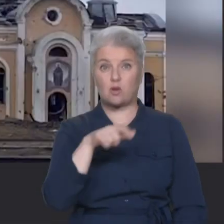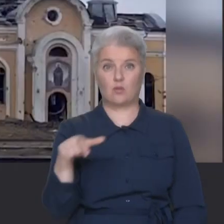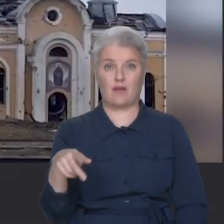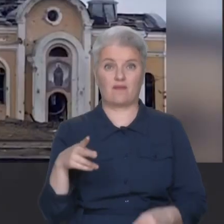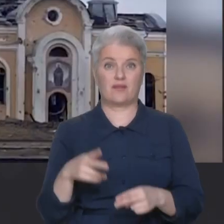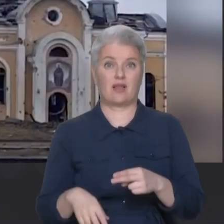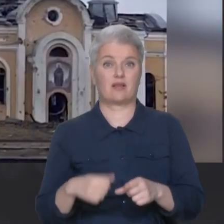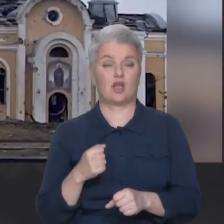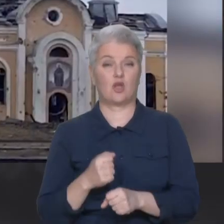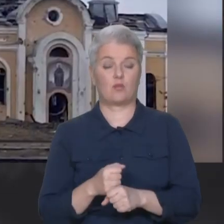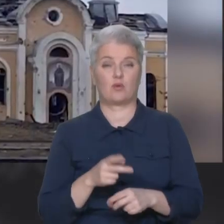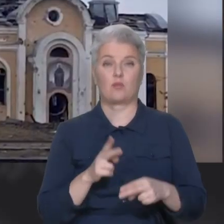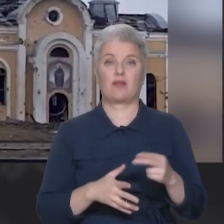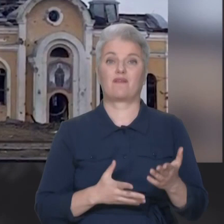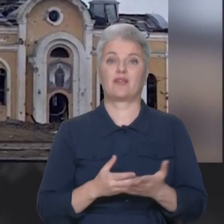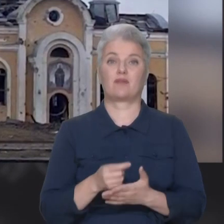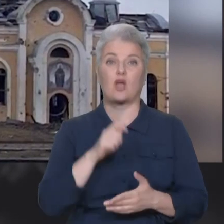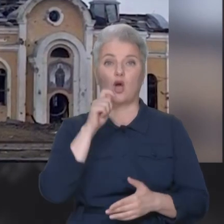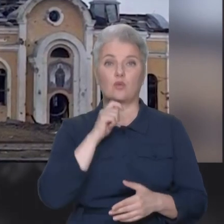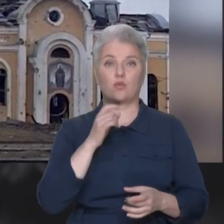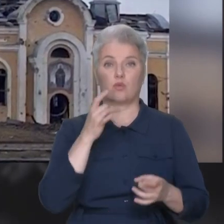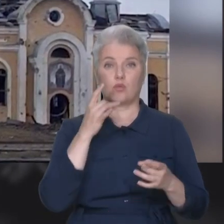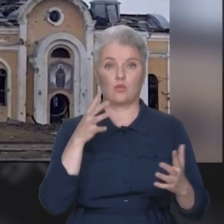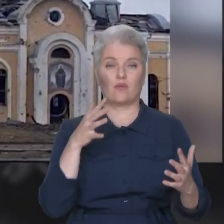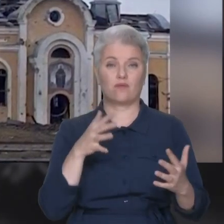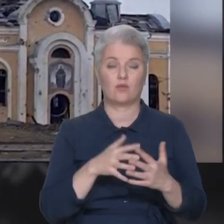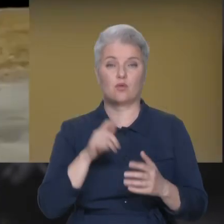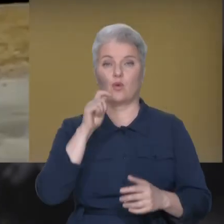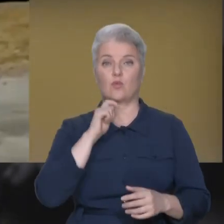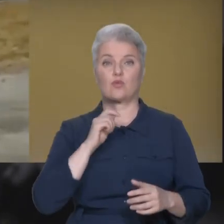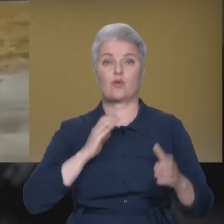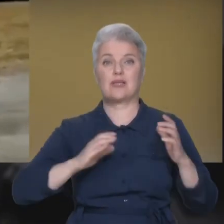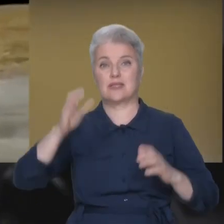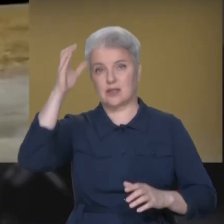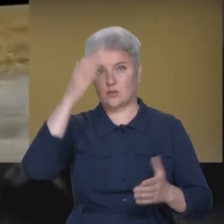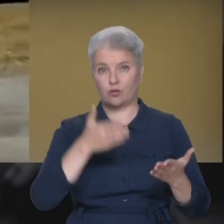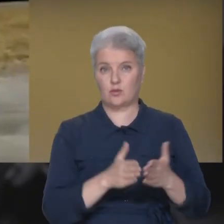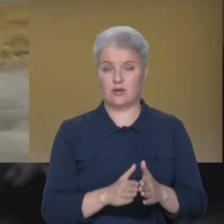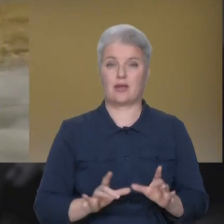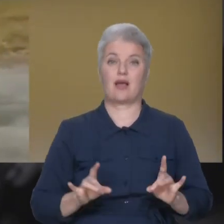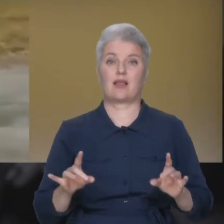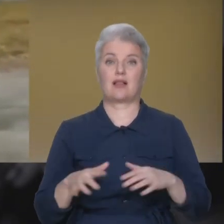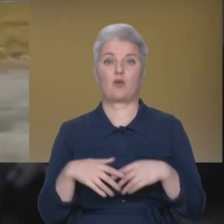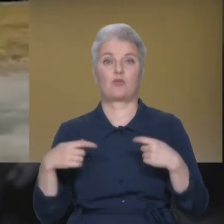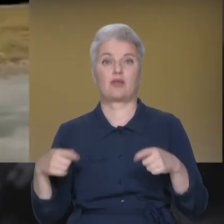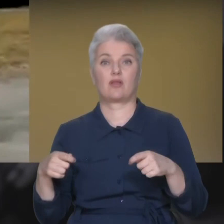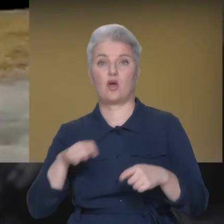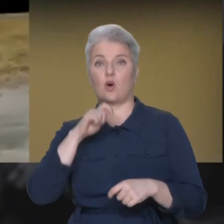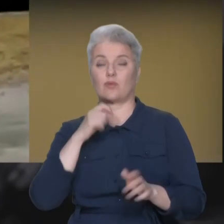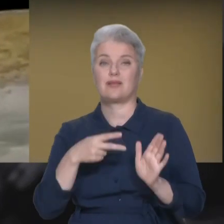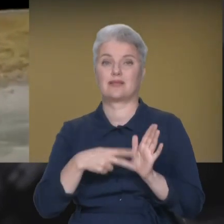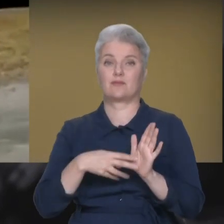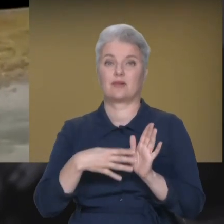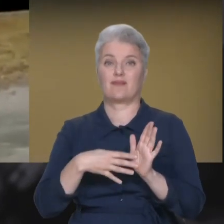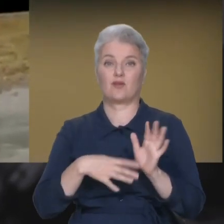припинено фінансування Українського культурного фонду, Українського інституту книги. Рекламний ринок в Україні від 70